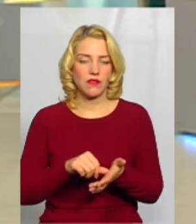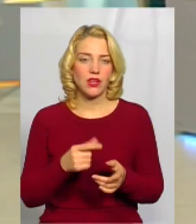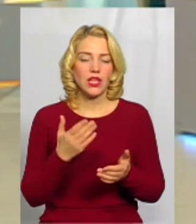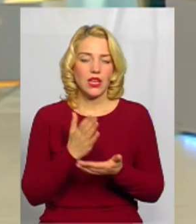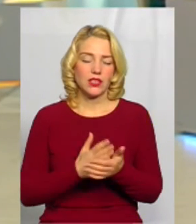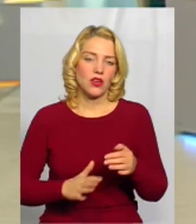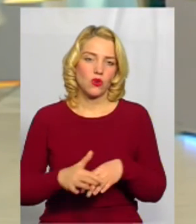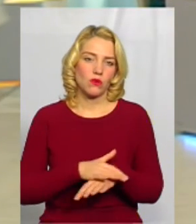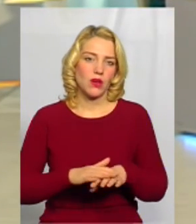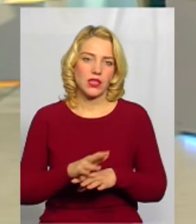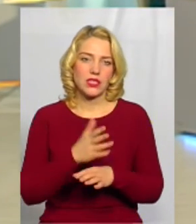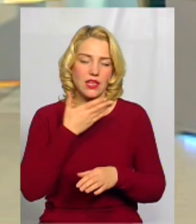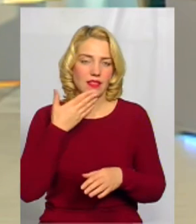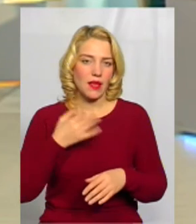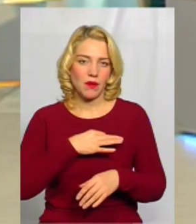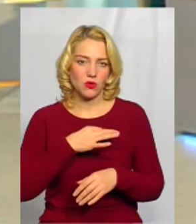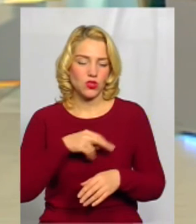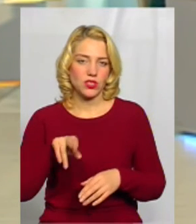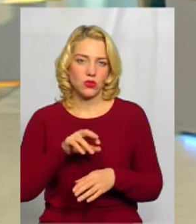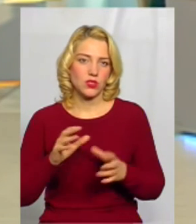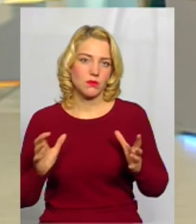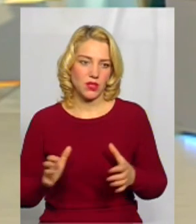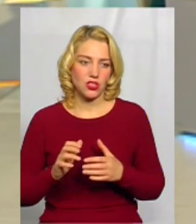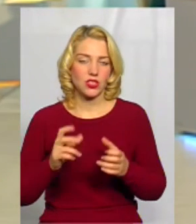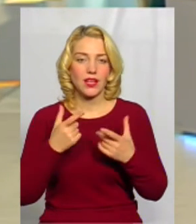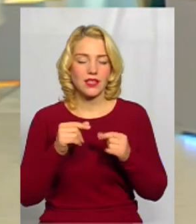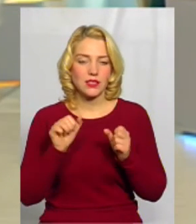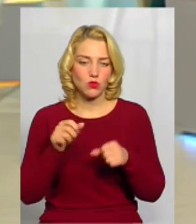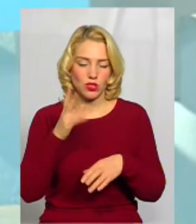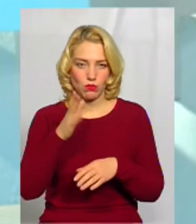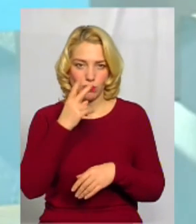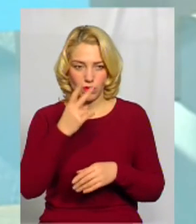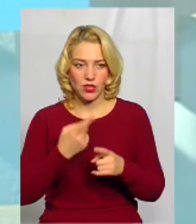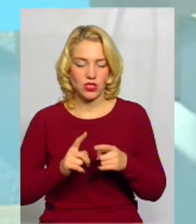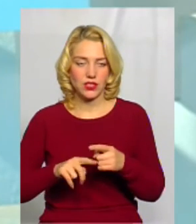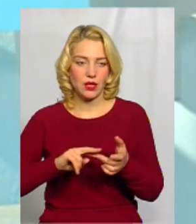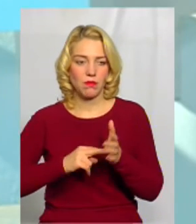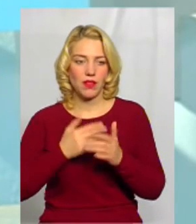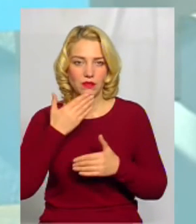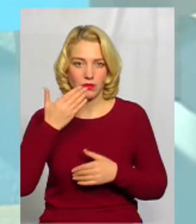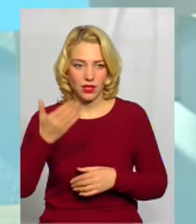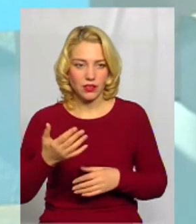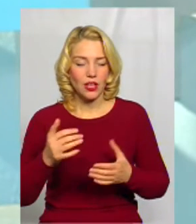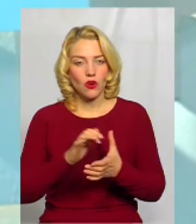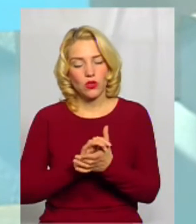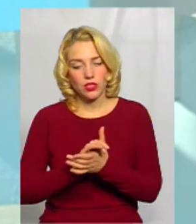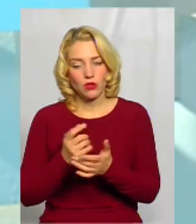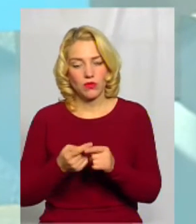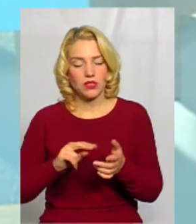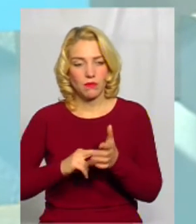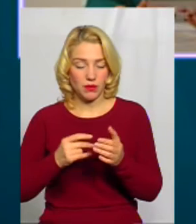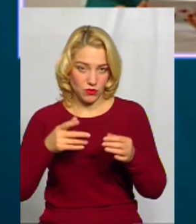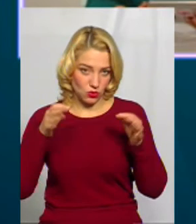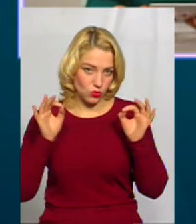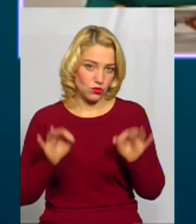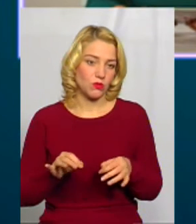громадськість, яка теж небайдужа до збереження. Десь можна буде побачити той план, ознайомитися з ним? Розуміло,